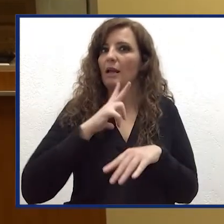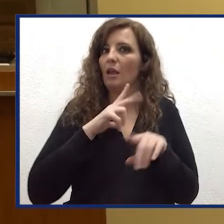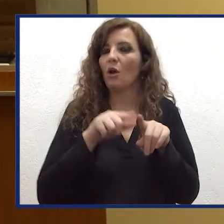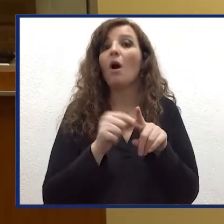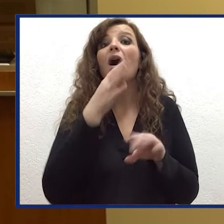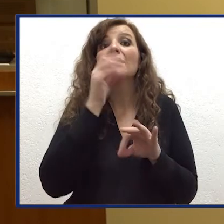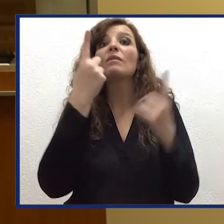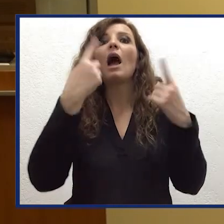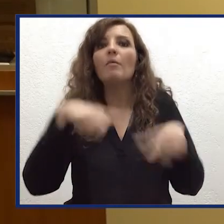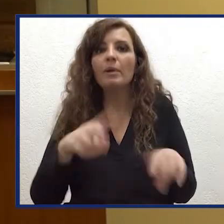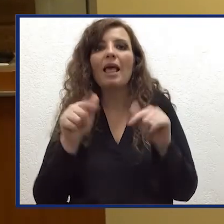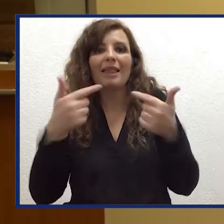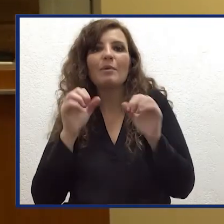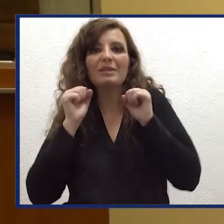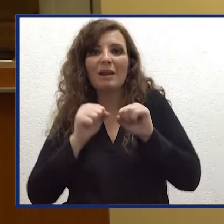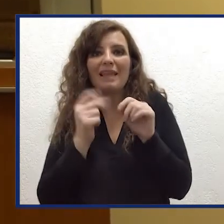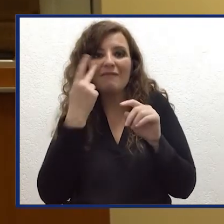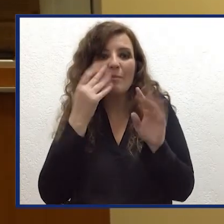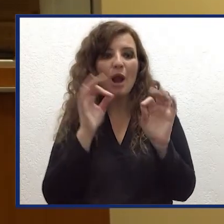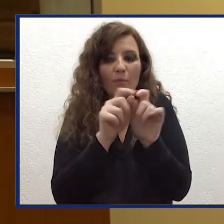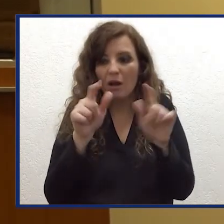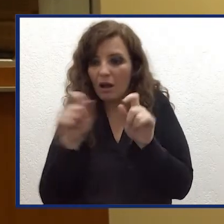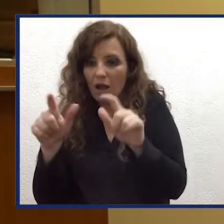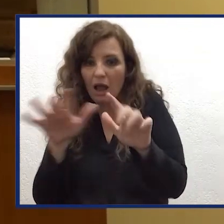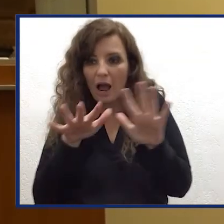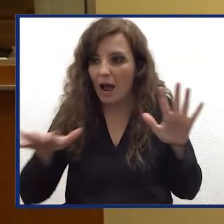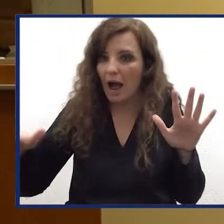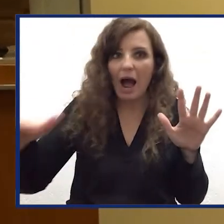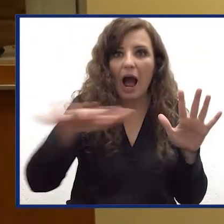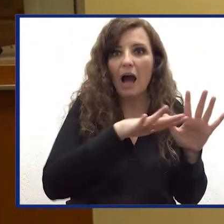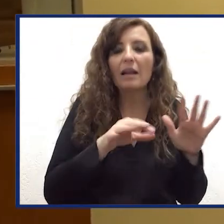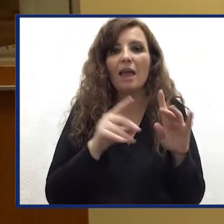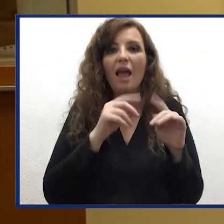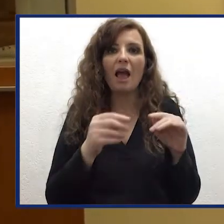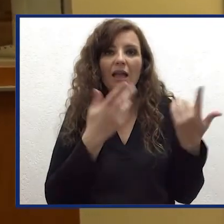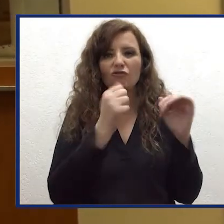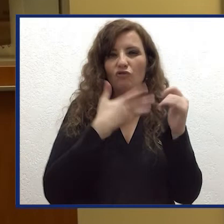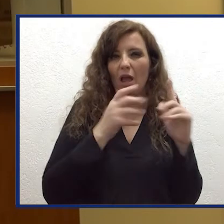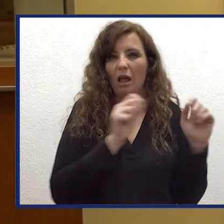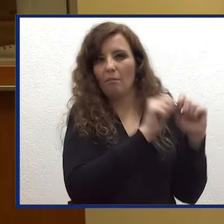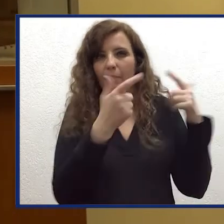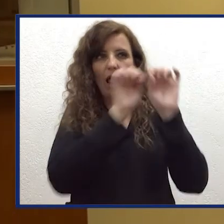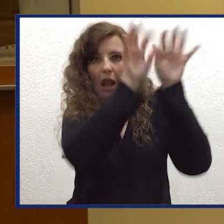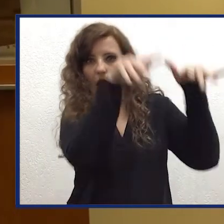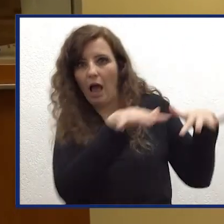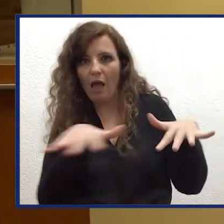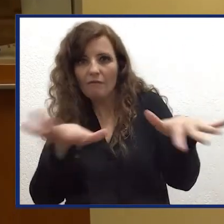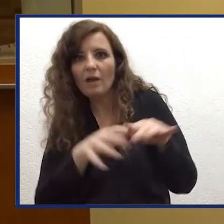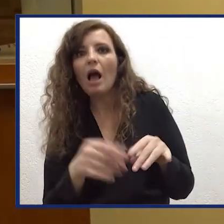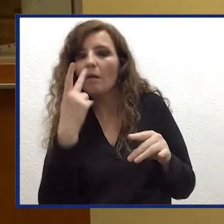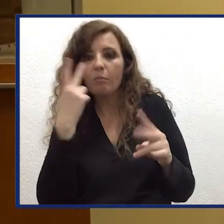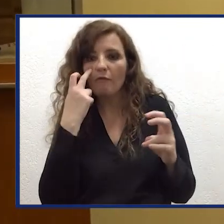di poter individuare esattamente le aree in base appunto dai flussi latici.